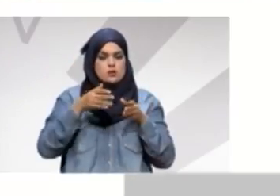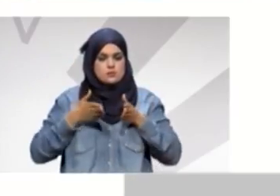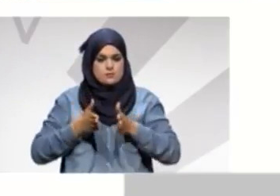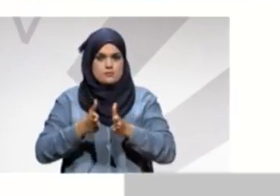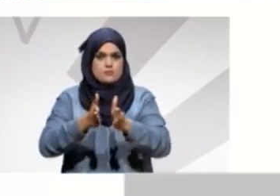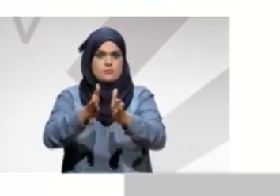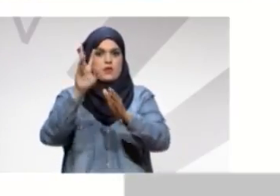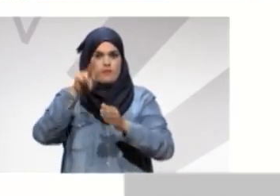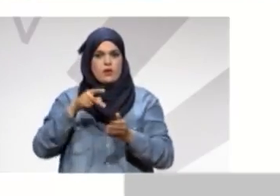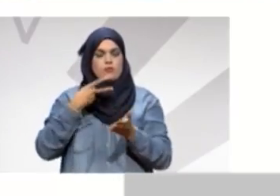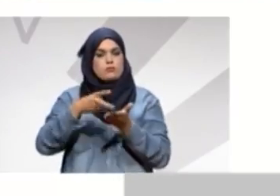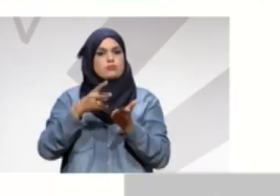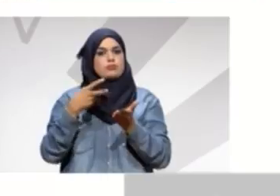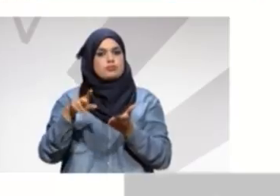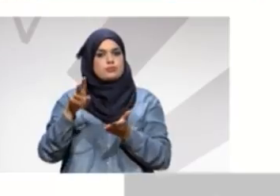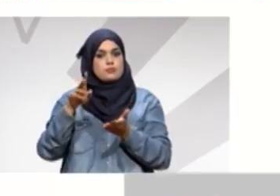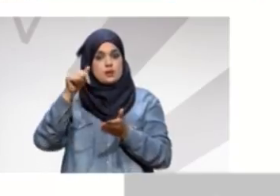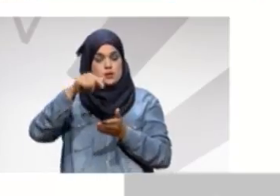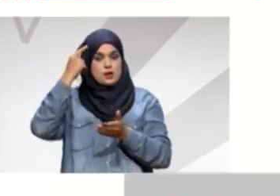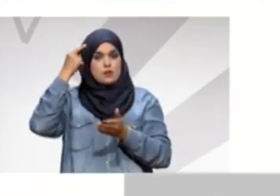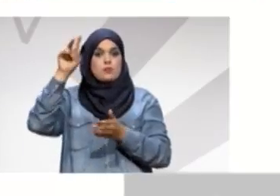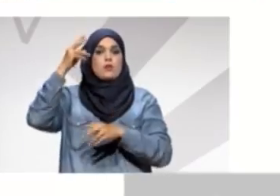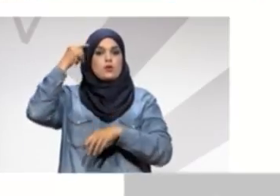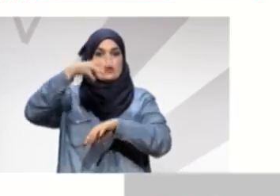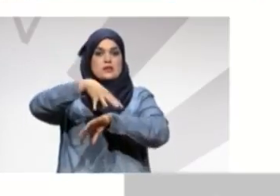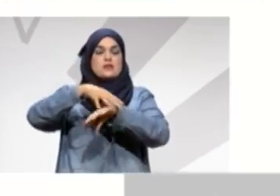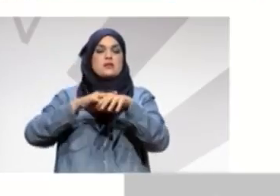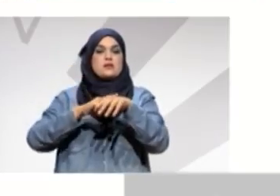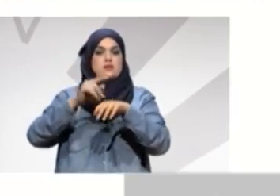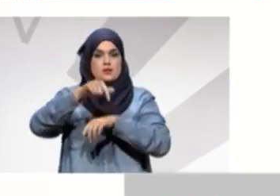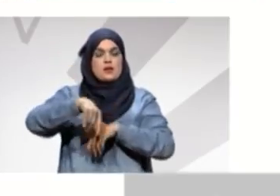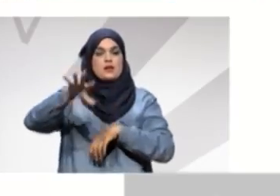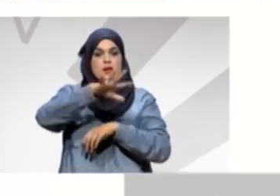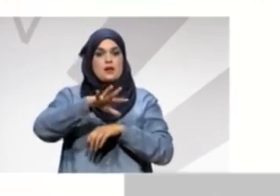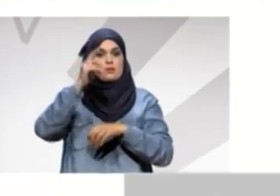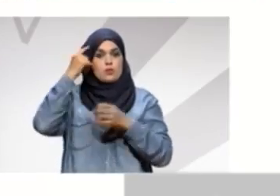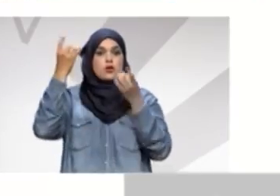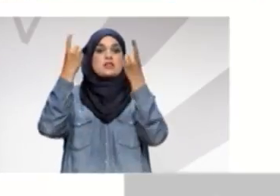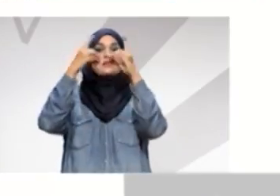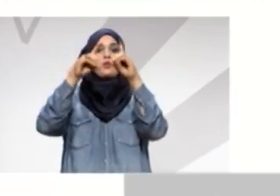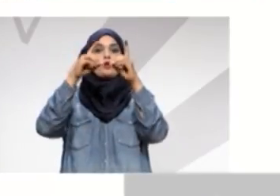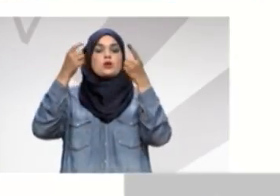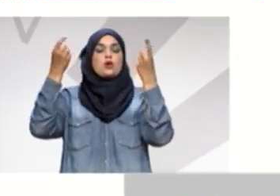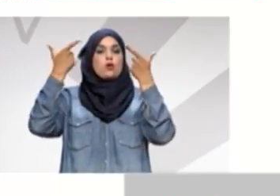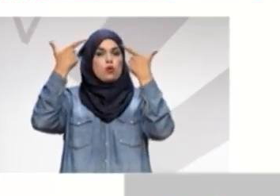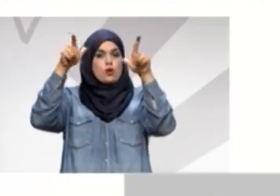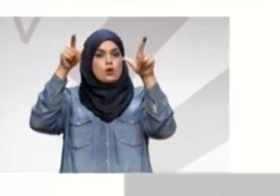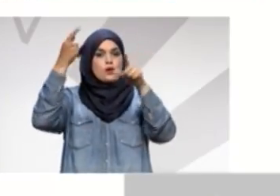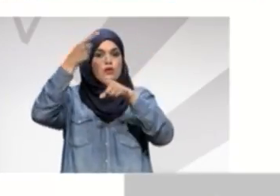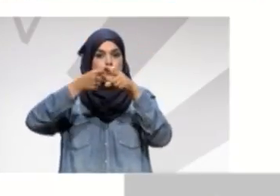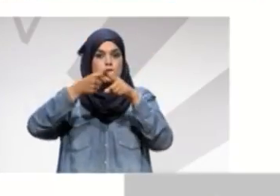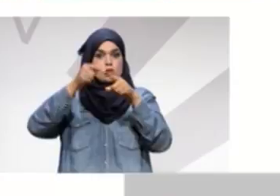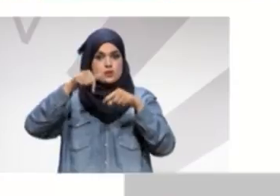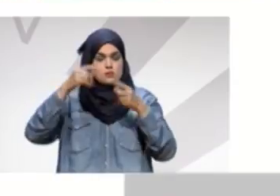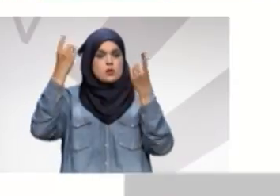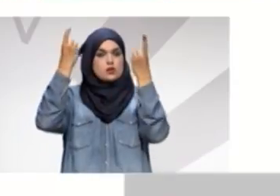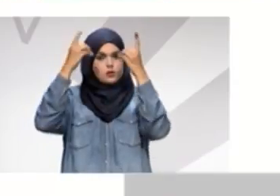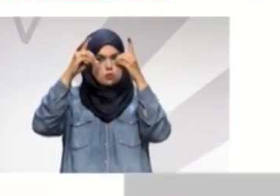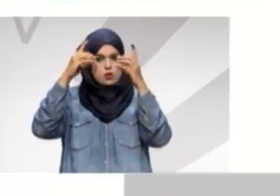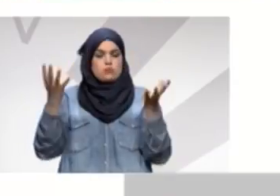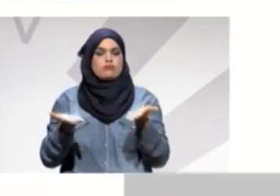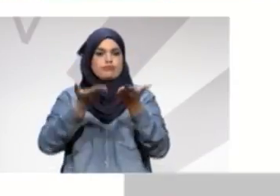جاءتنا بالديمقراطية والحرية ونريد لهذه الديمقراطية الآن أن تثني بالتنمية